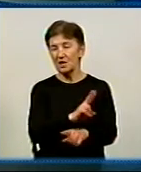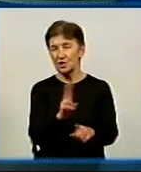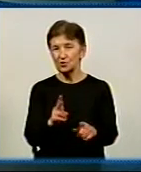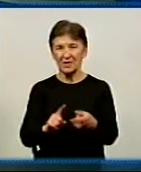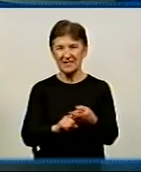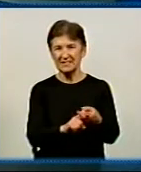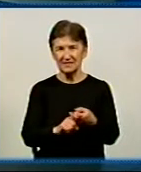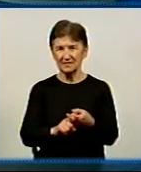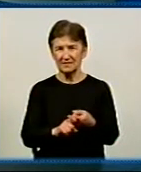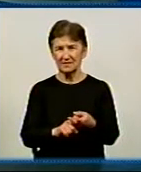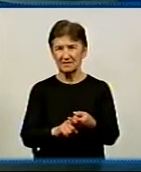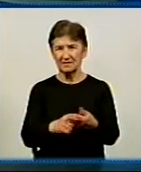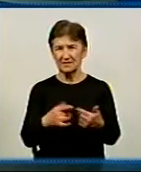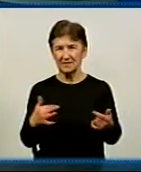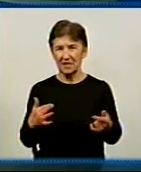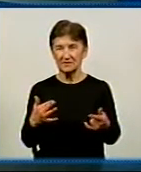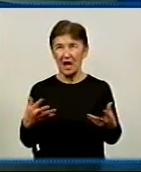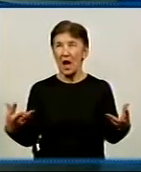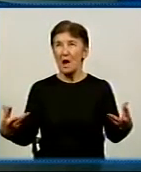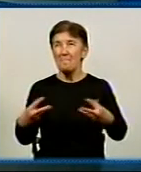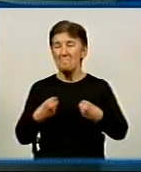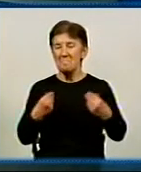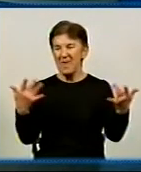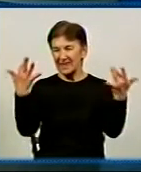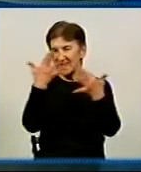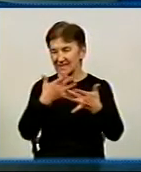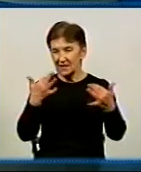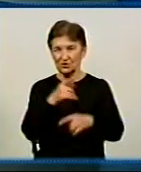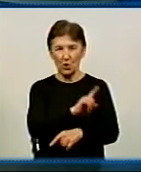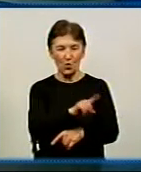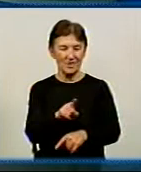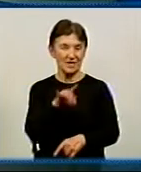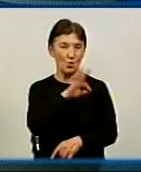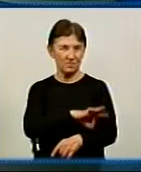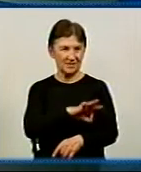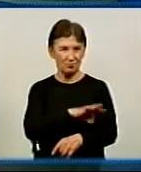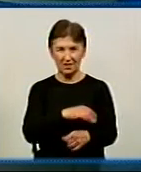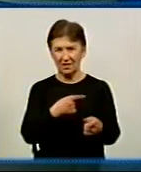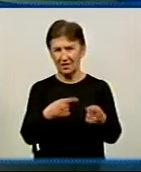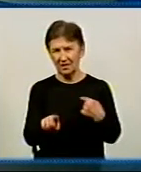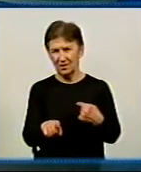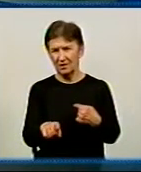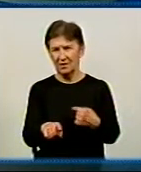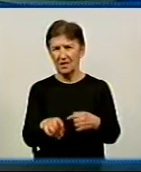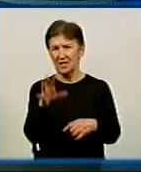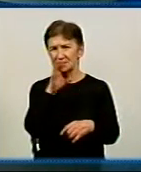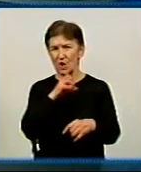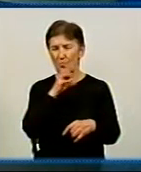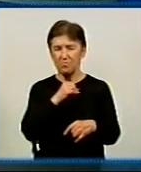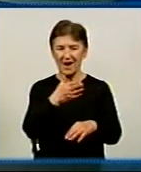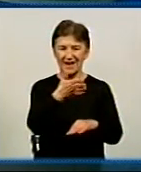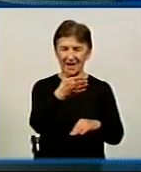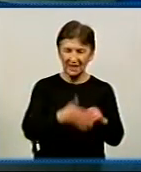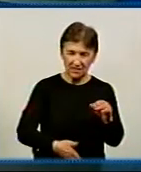організацією трансмедитального медитання. І вони употребляли просто оккультні вищі. Там собак резали, кошок, ну,